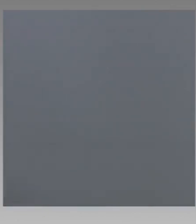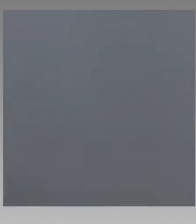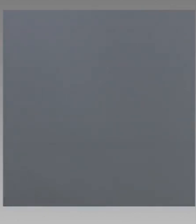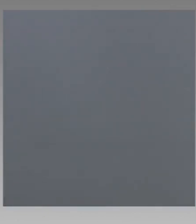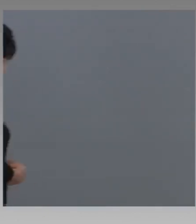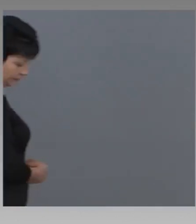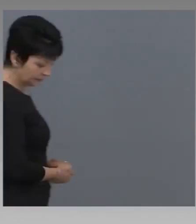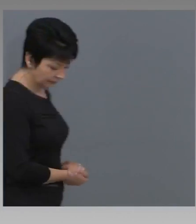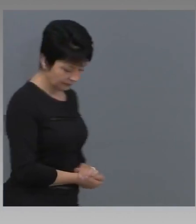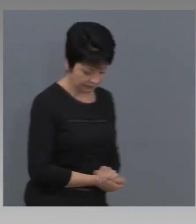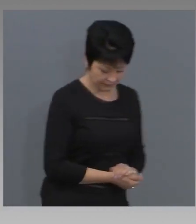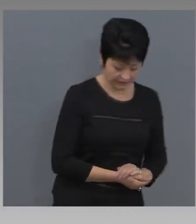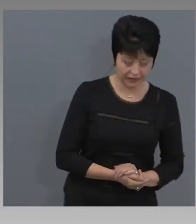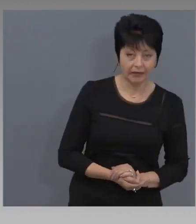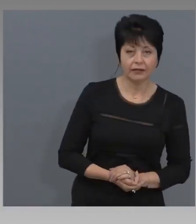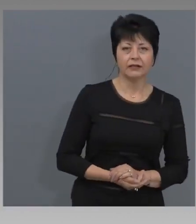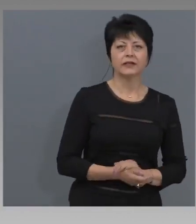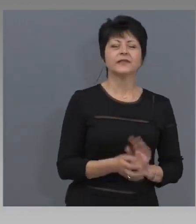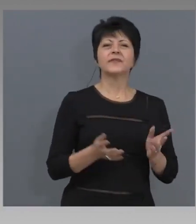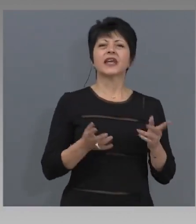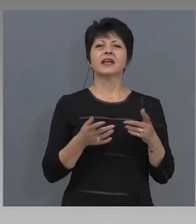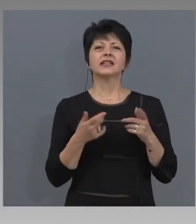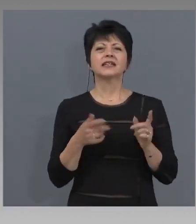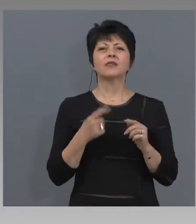ДДС. Това е 30 годишна битка.